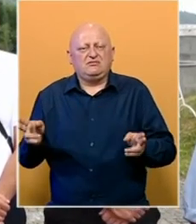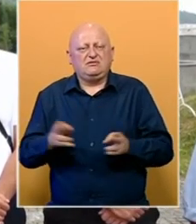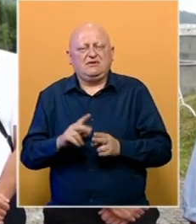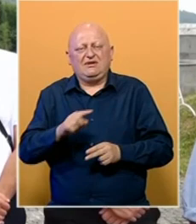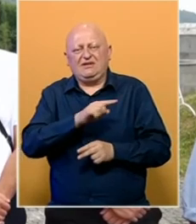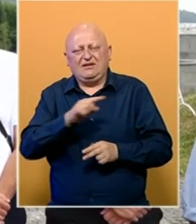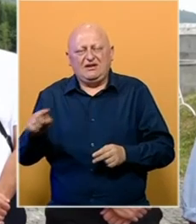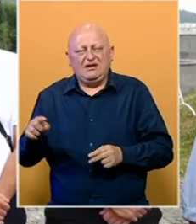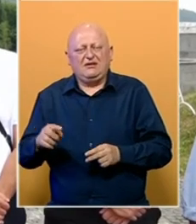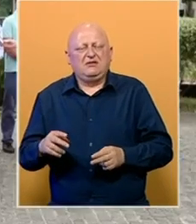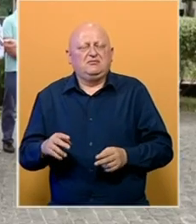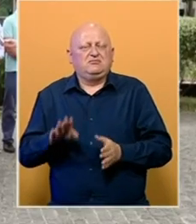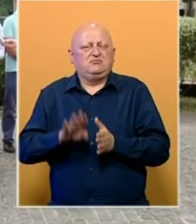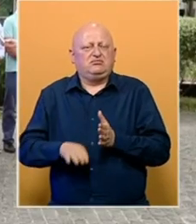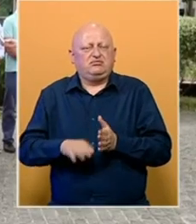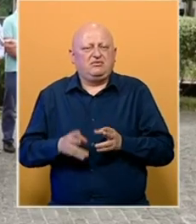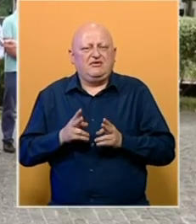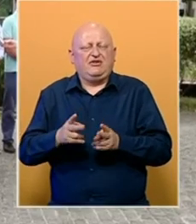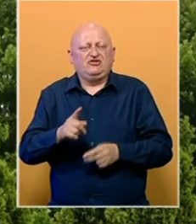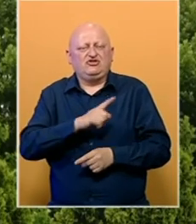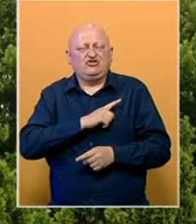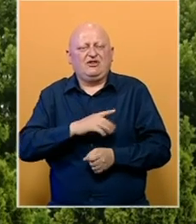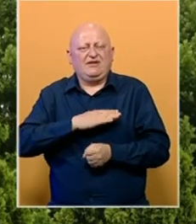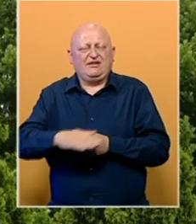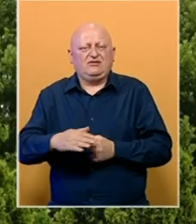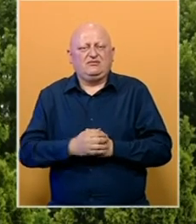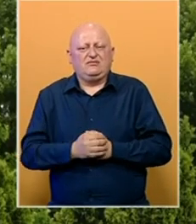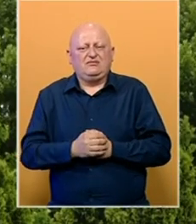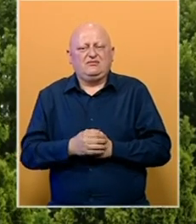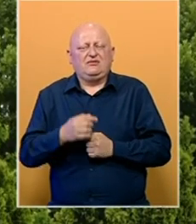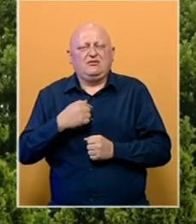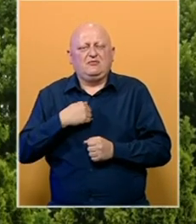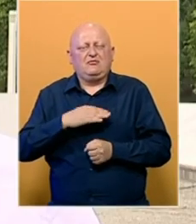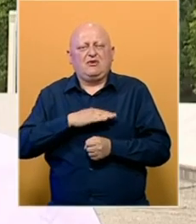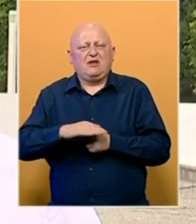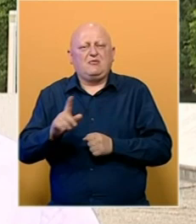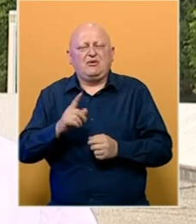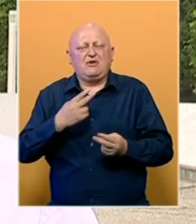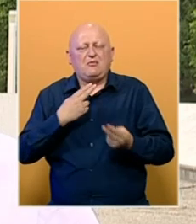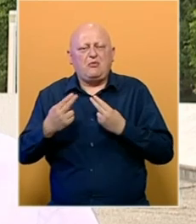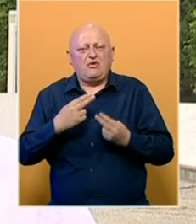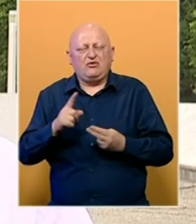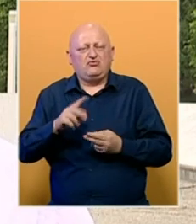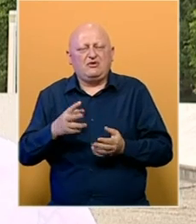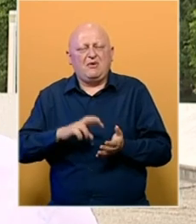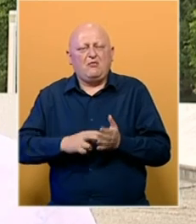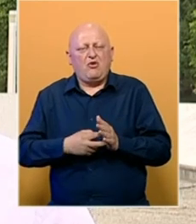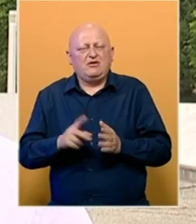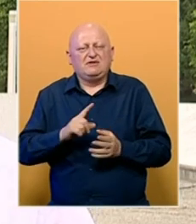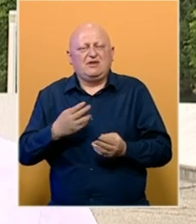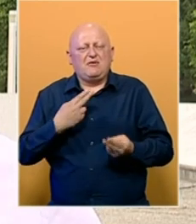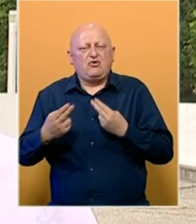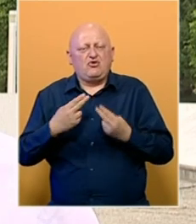negiranje, relativiziranje pa i vrijedjanje žrtava genocida. Mi oko genocida ne pregovaramo, tu nema politike, tu nema